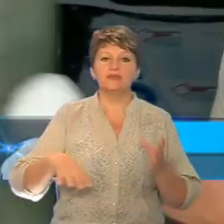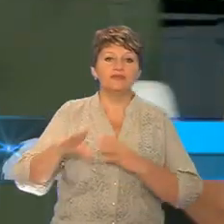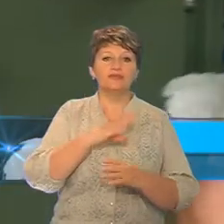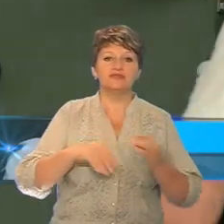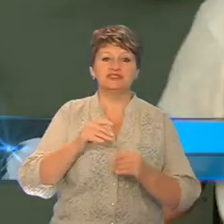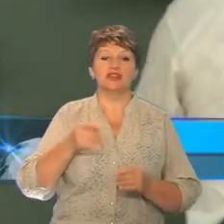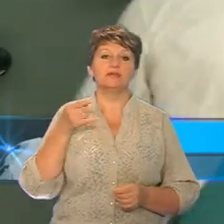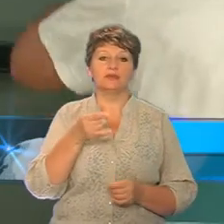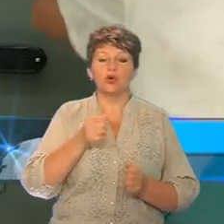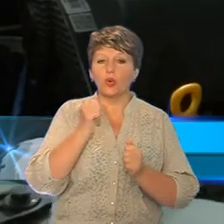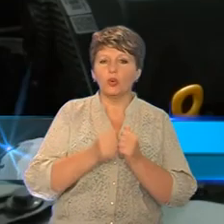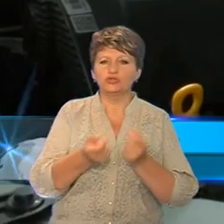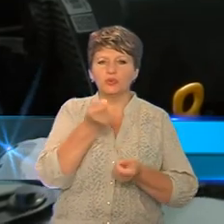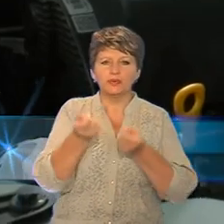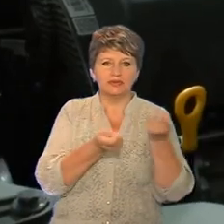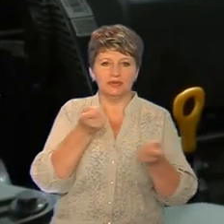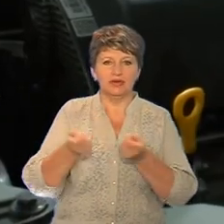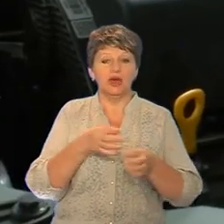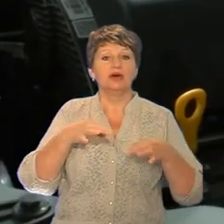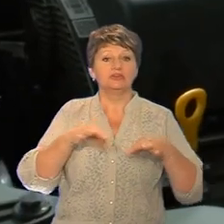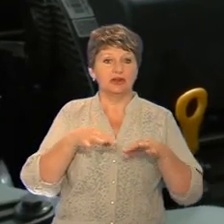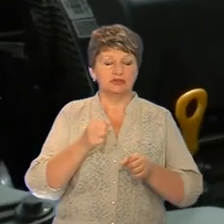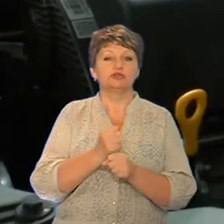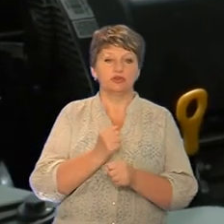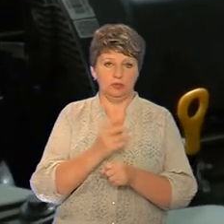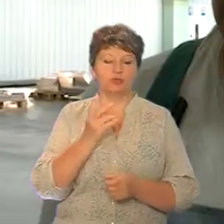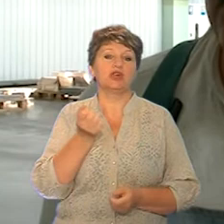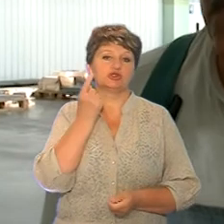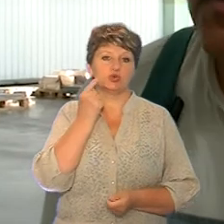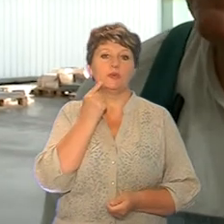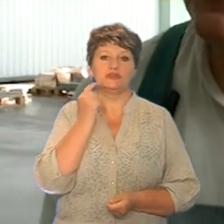санітарній автівці кожну деталь. Каже, транспорт роблять на совість.